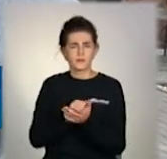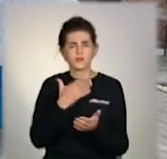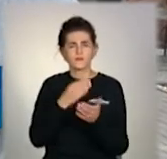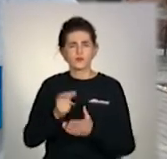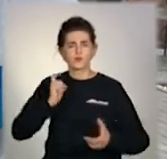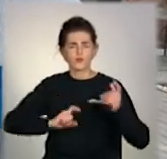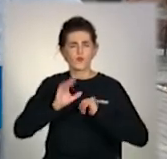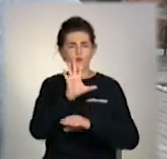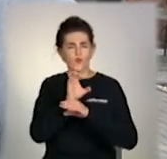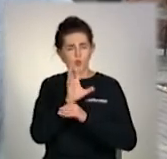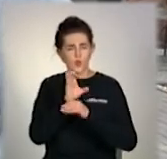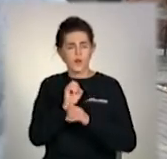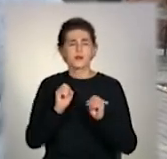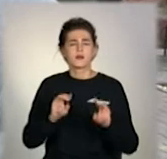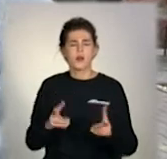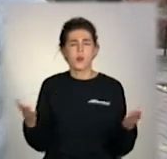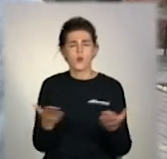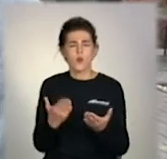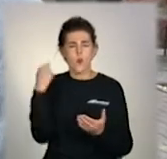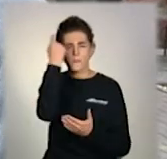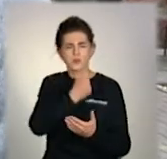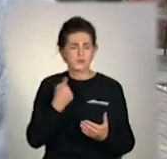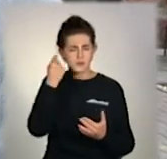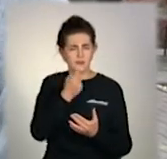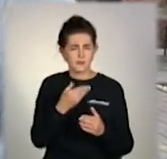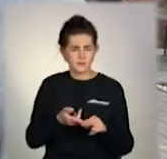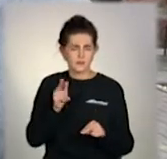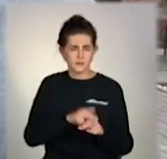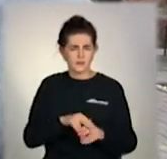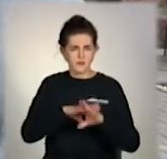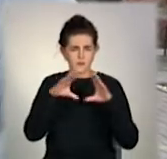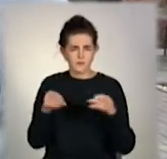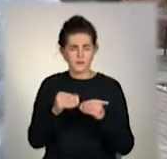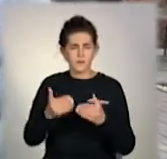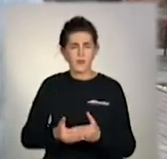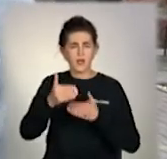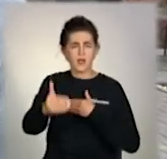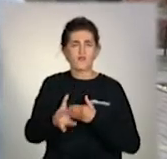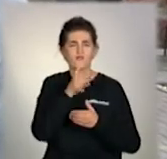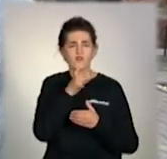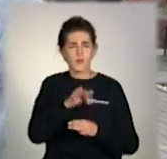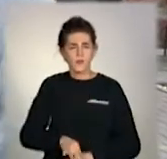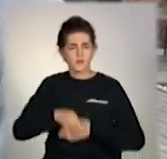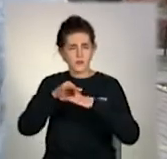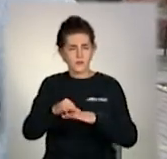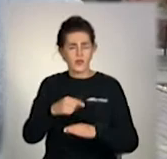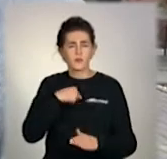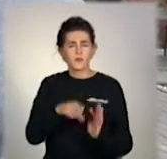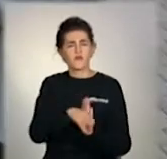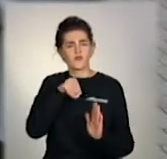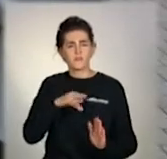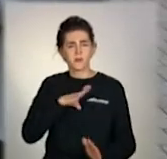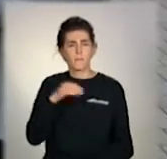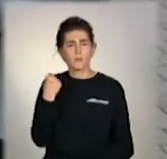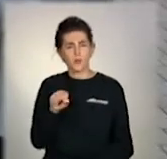фотографії, в якому образі дистанційка у них проходить. І ми вибирали победителя.